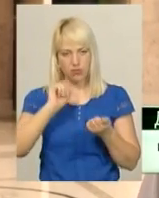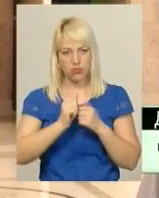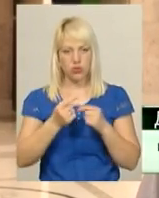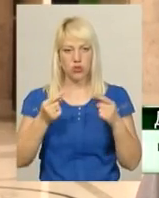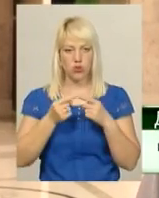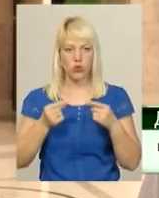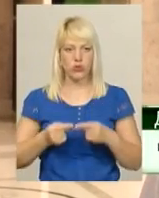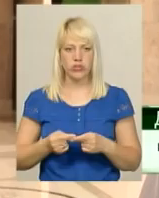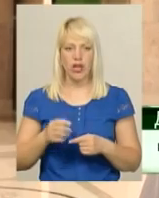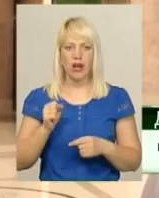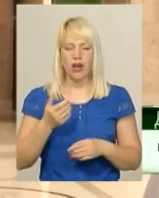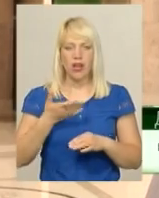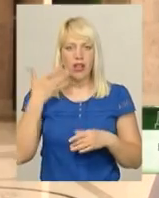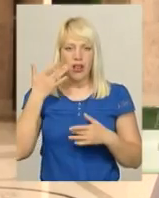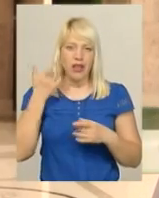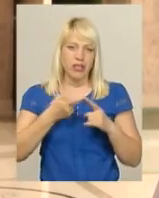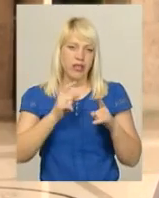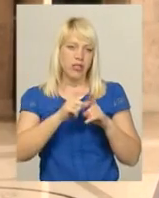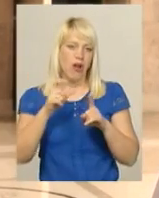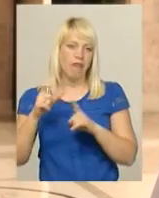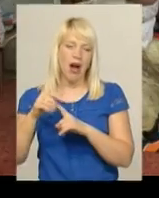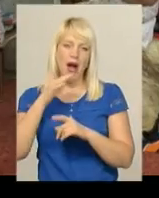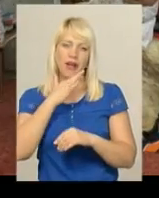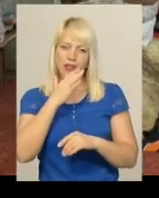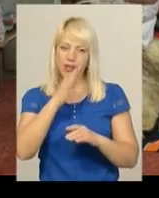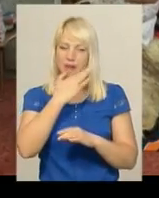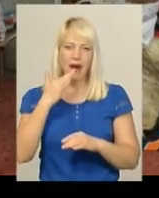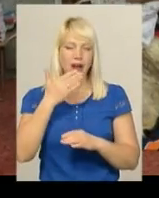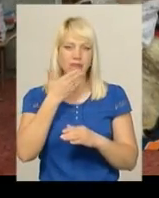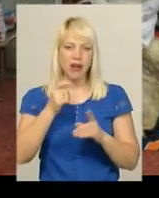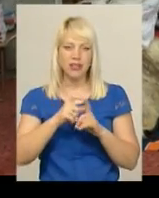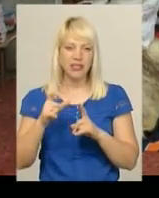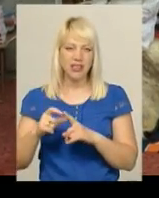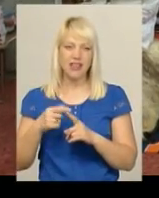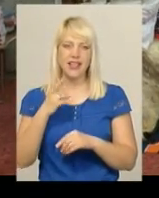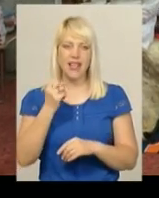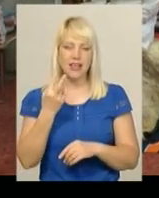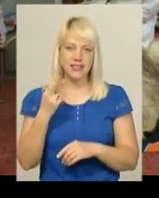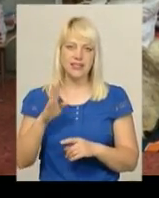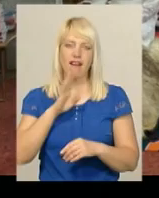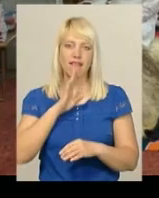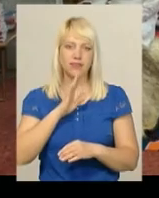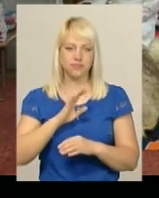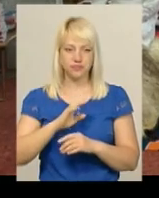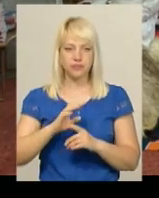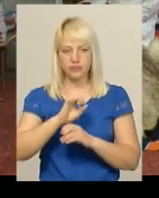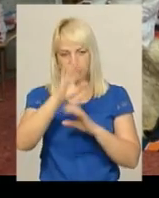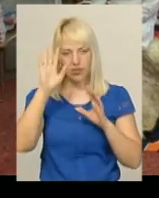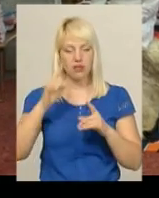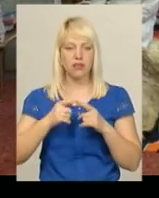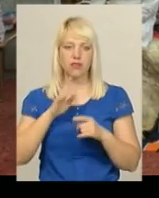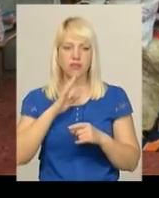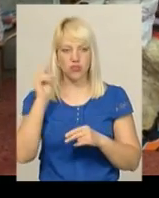а найлегші слова, небагато слів». Настя Гусейнова у постановці «Наречена». Заради цієї ролі дівчинці